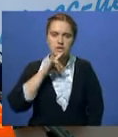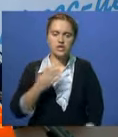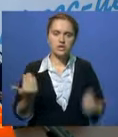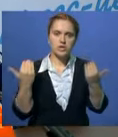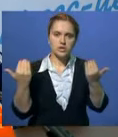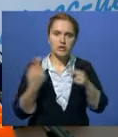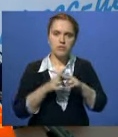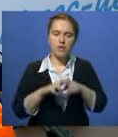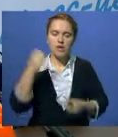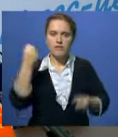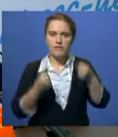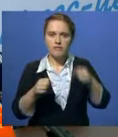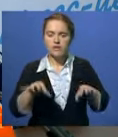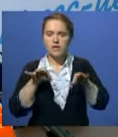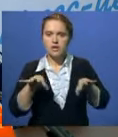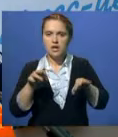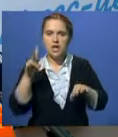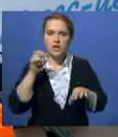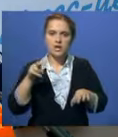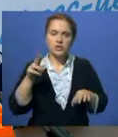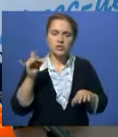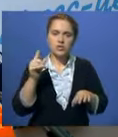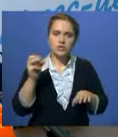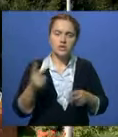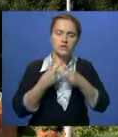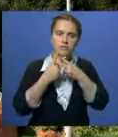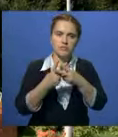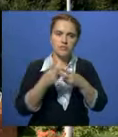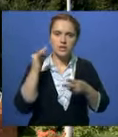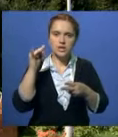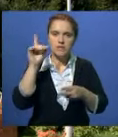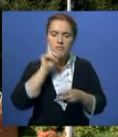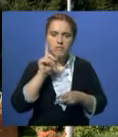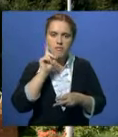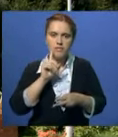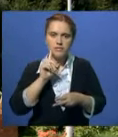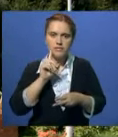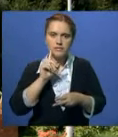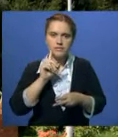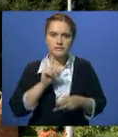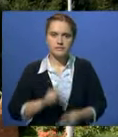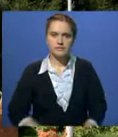настоящее время водитель автомашины «Лангкрузер» взят под стражу и помещен в изолятор временного содержания.